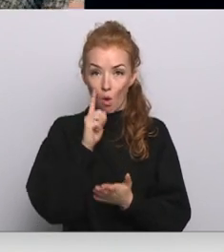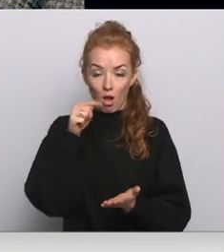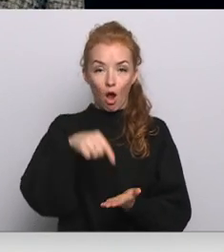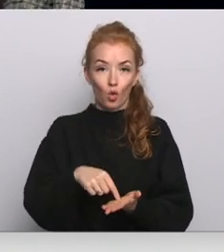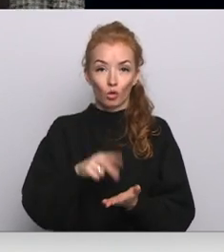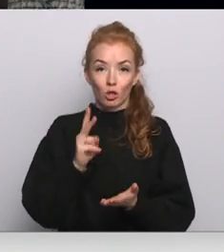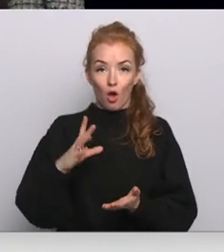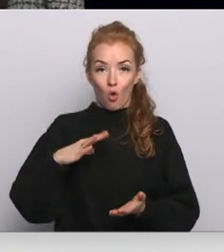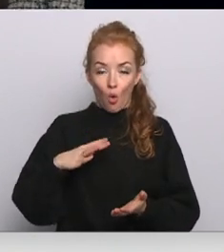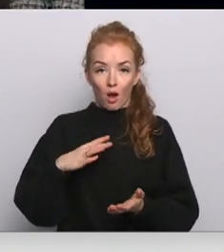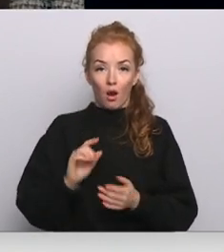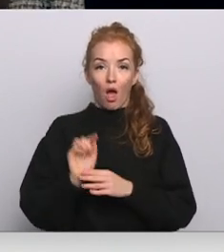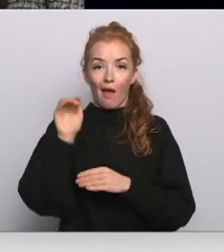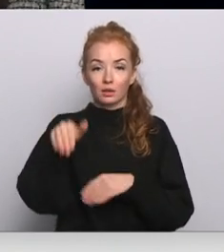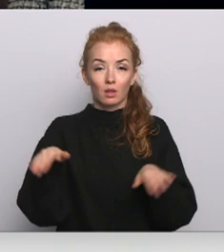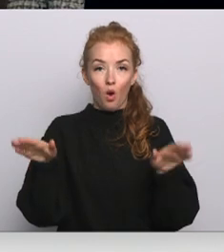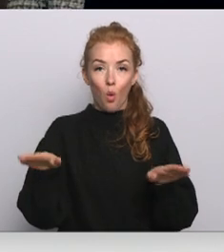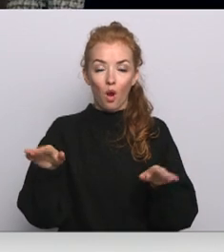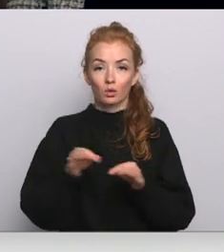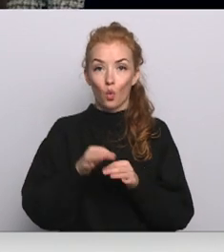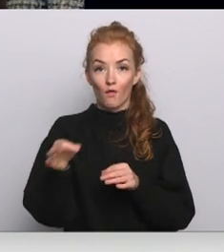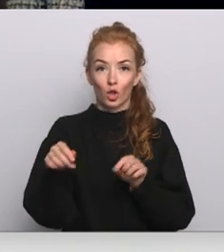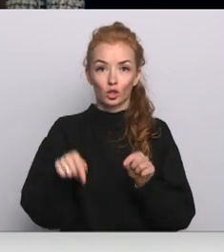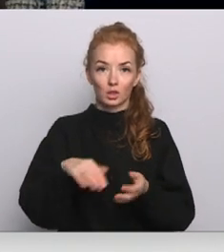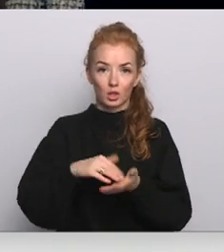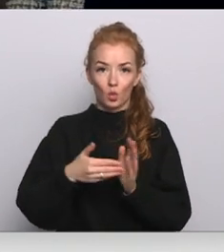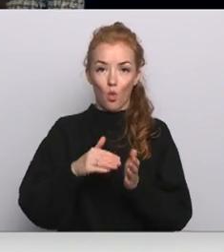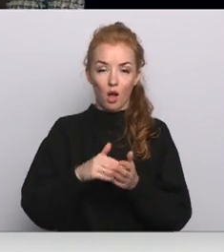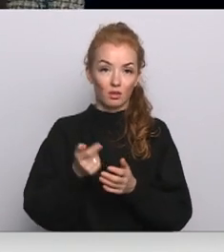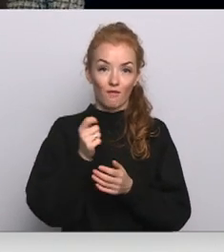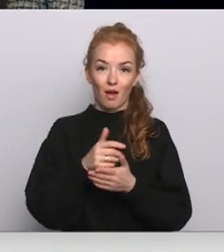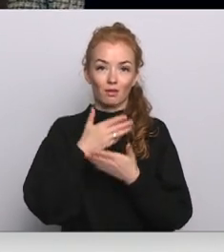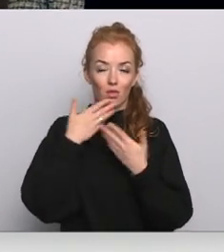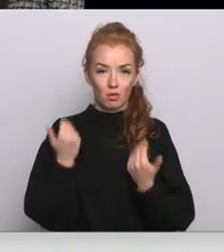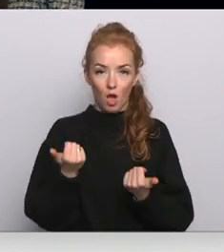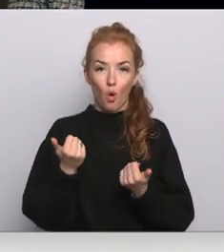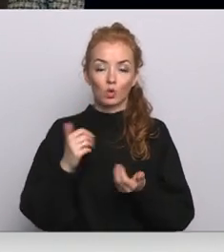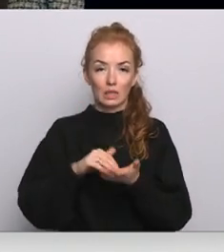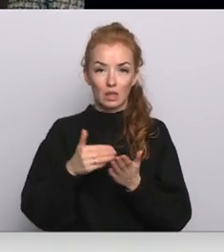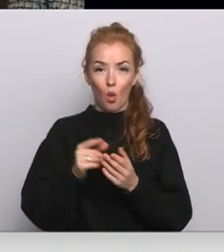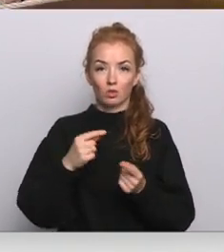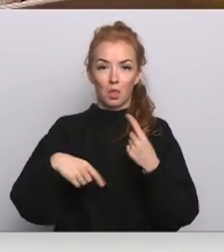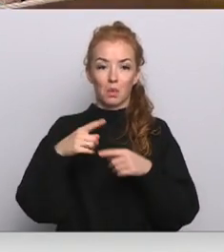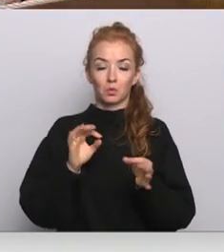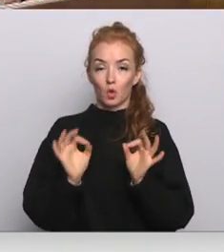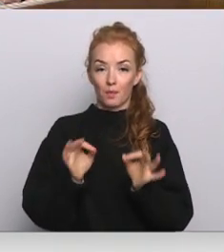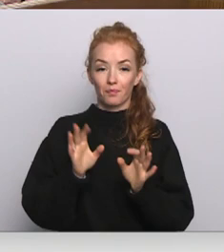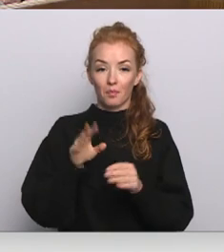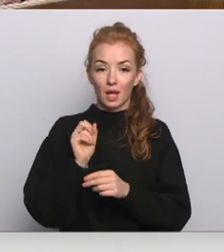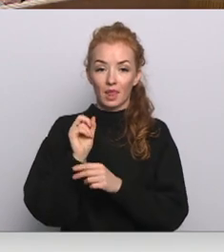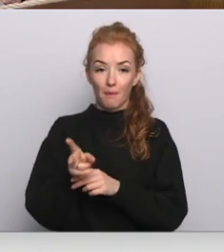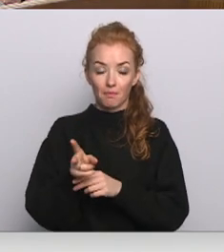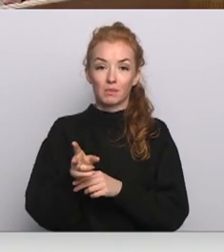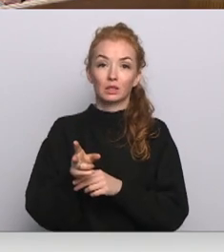ogras un aizkraukles novados. Šī situācija vairāk nav. Situācija ir normalizēta. Par demisijas